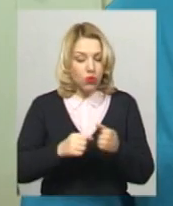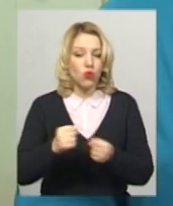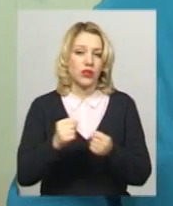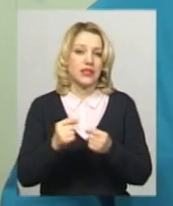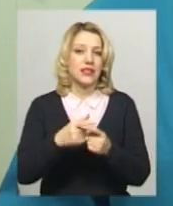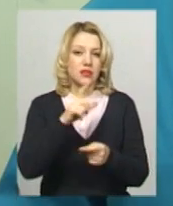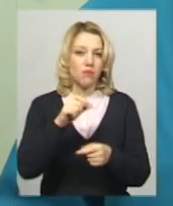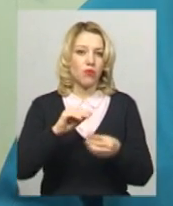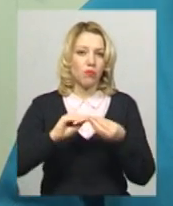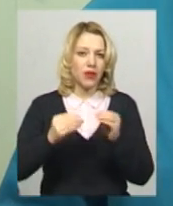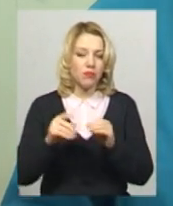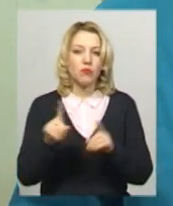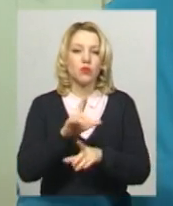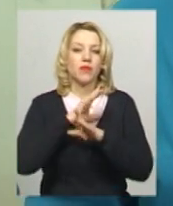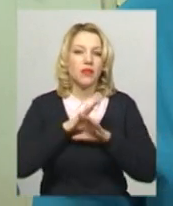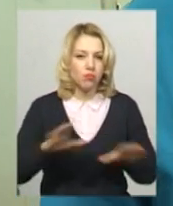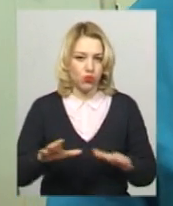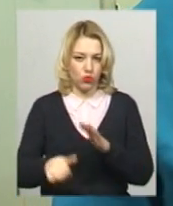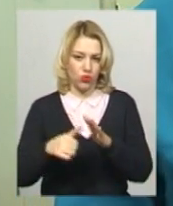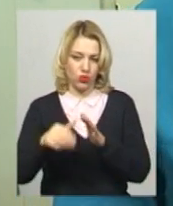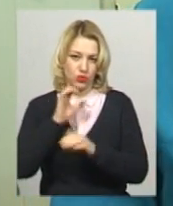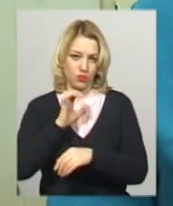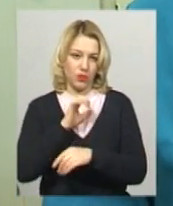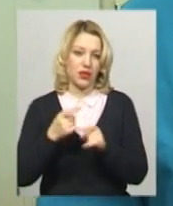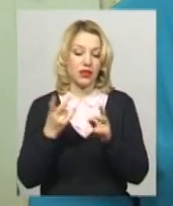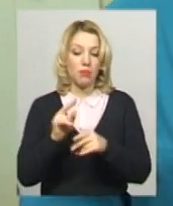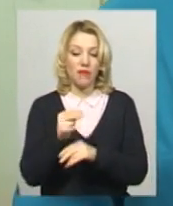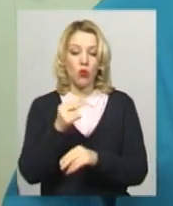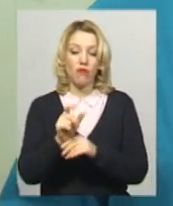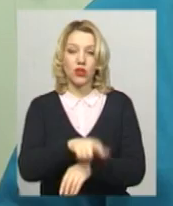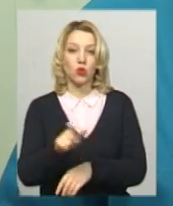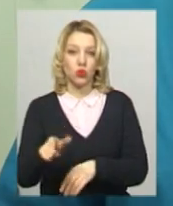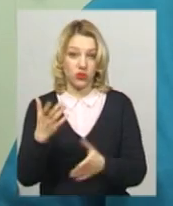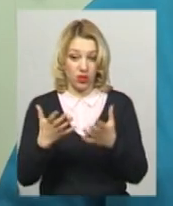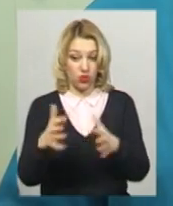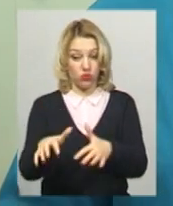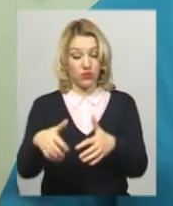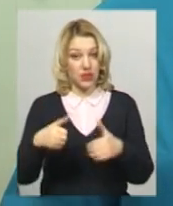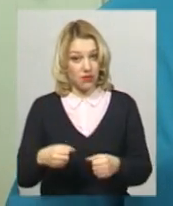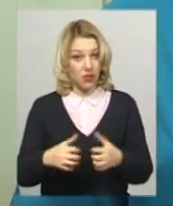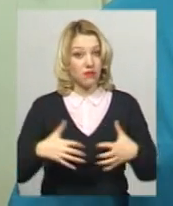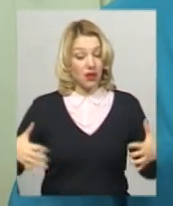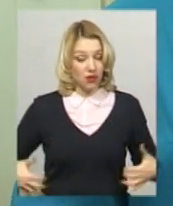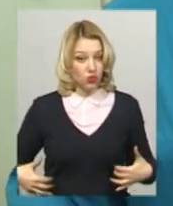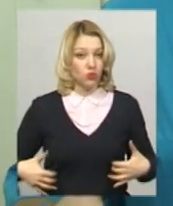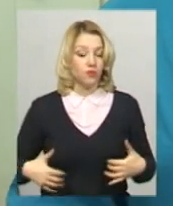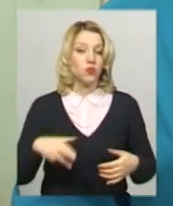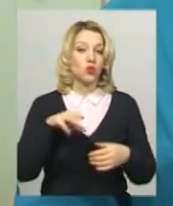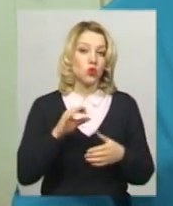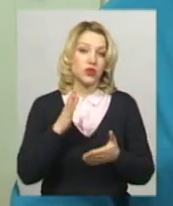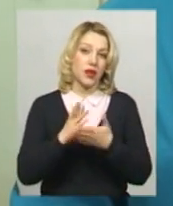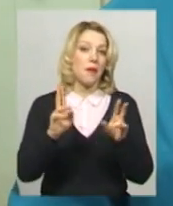чергу, треба боротися, скажімо, виховувати в людях, якщо вони беруть тварину, то є